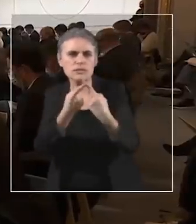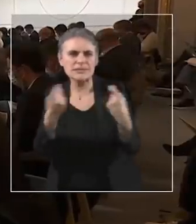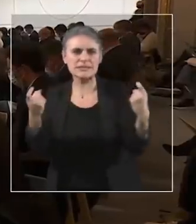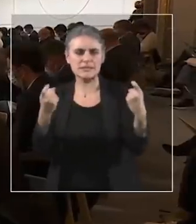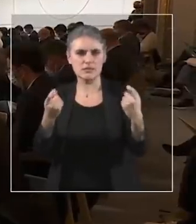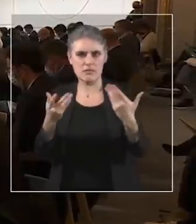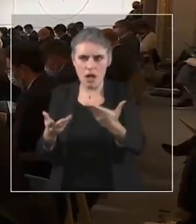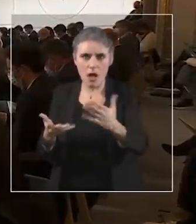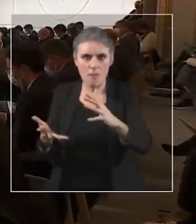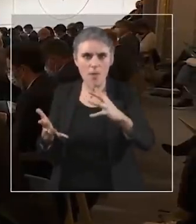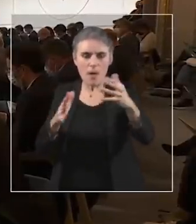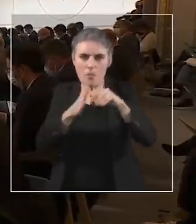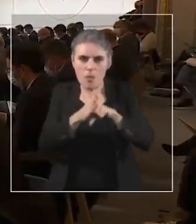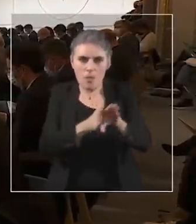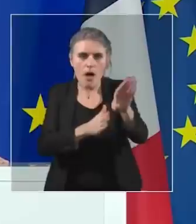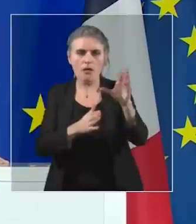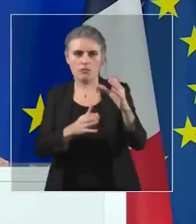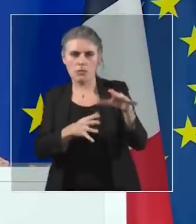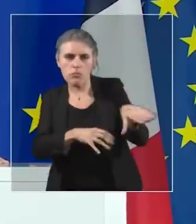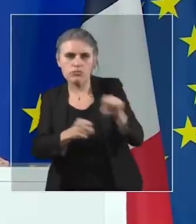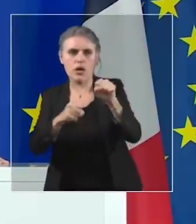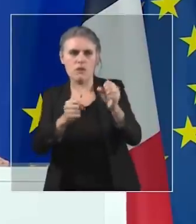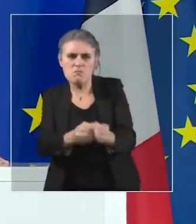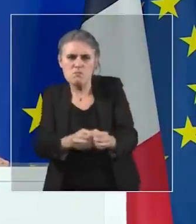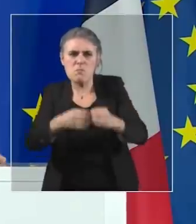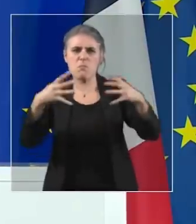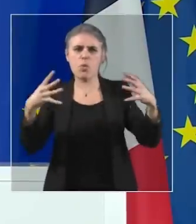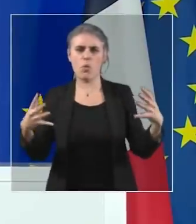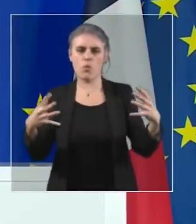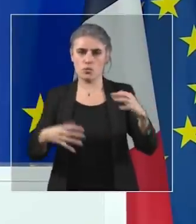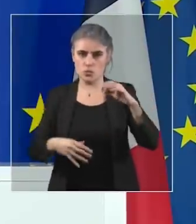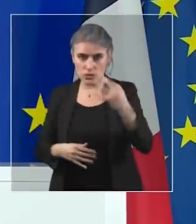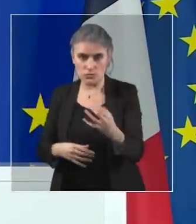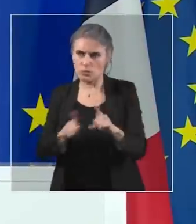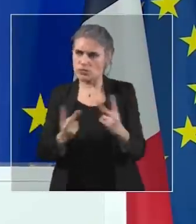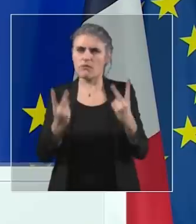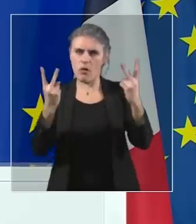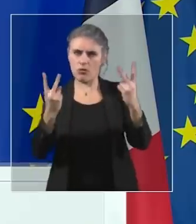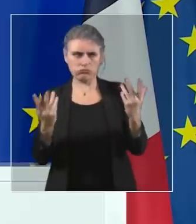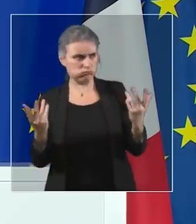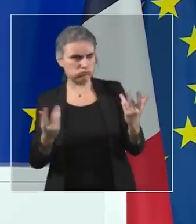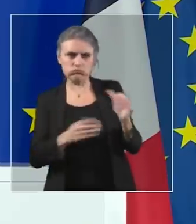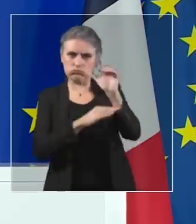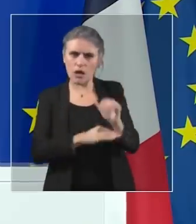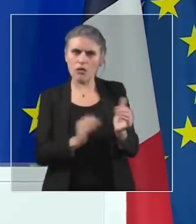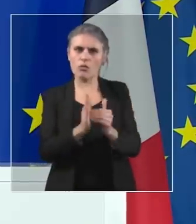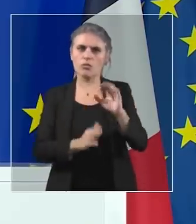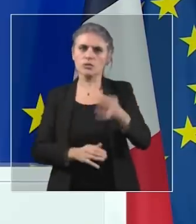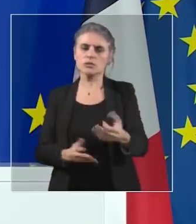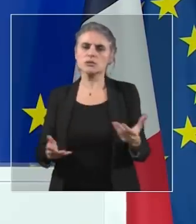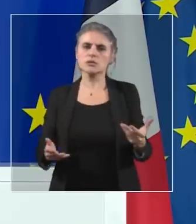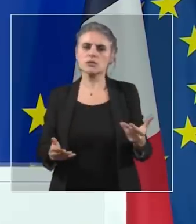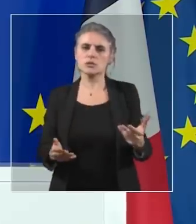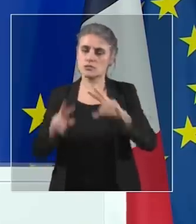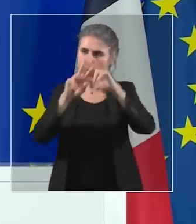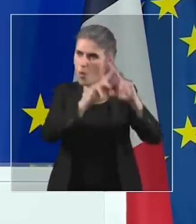créer de la croissance des nouveaux emplois dans notre continent, réussir aussi à défendre nos valeurs, nos principes, c'est réussir à créer une